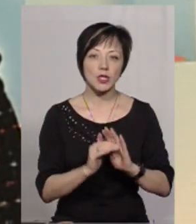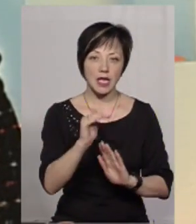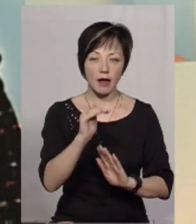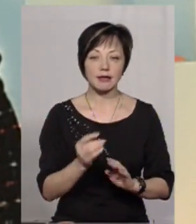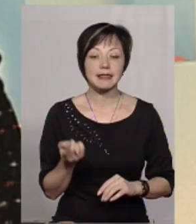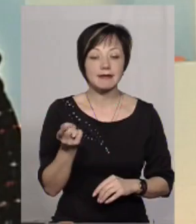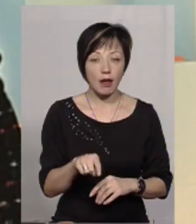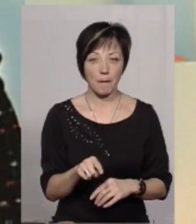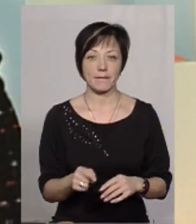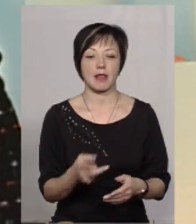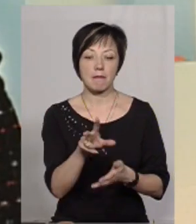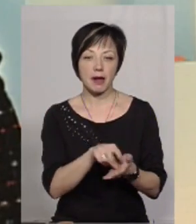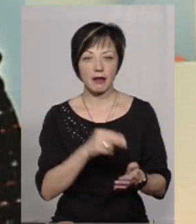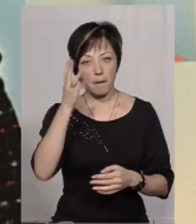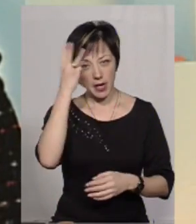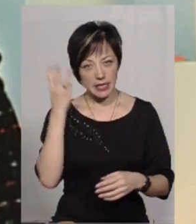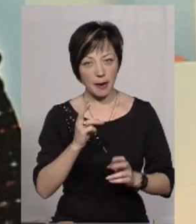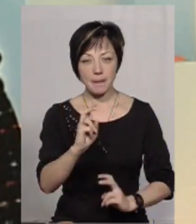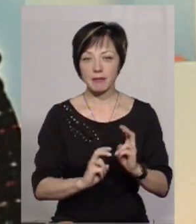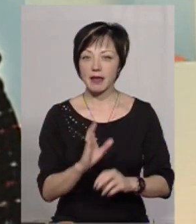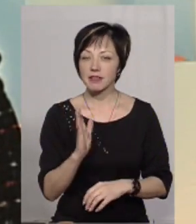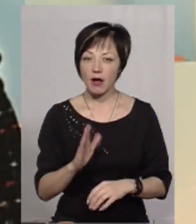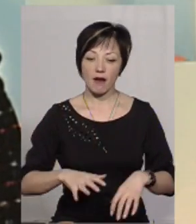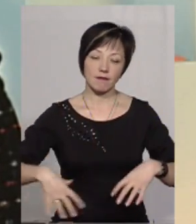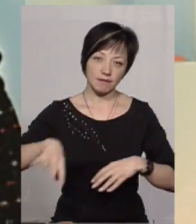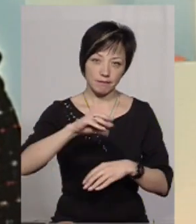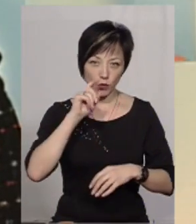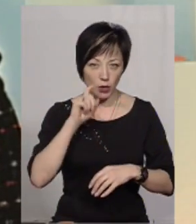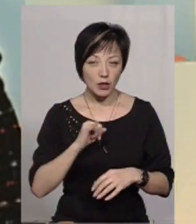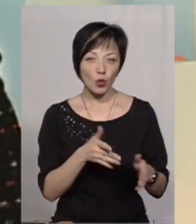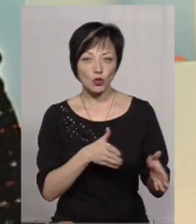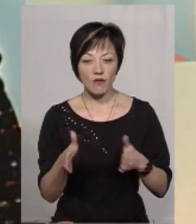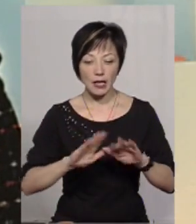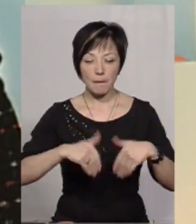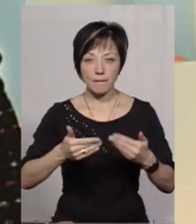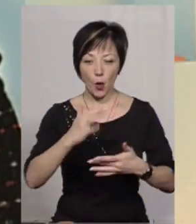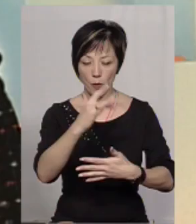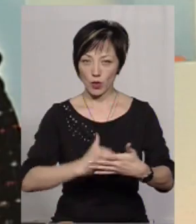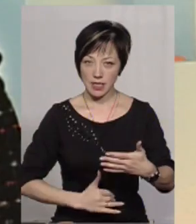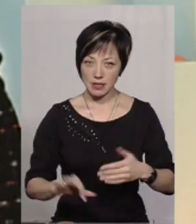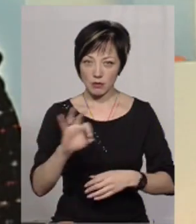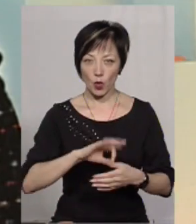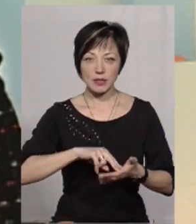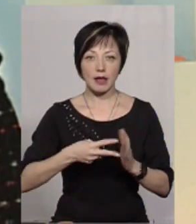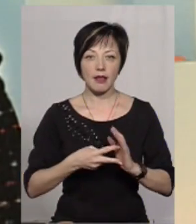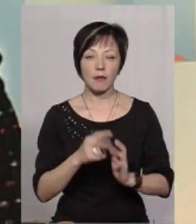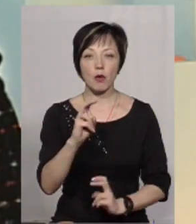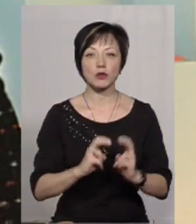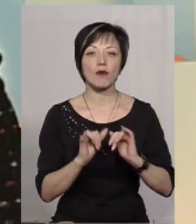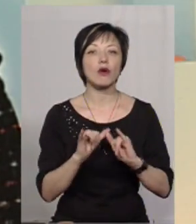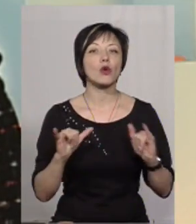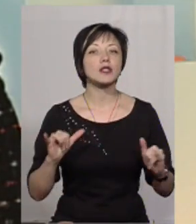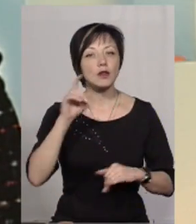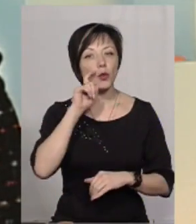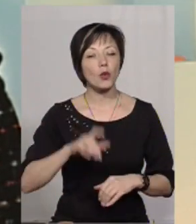саме на прикладі хмельницьких підприємств, але в масштабах всієї України, і готувати пропозиції стосовно стратегії промислового